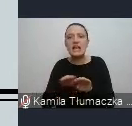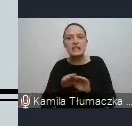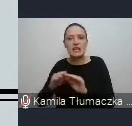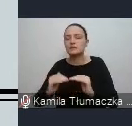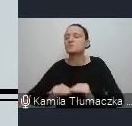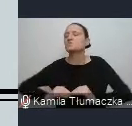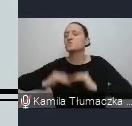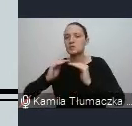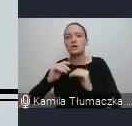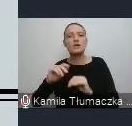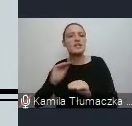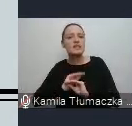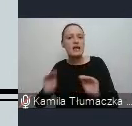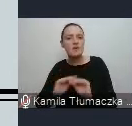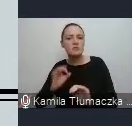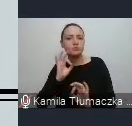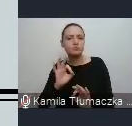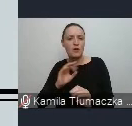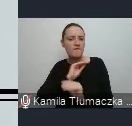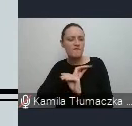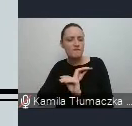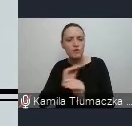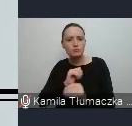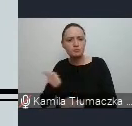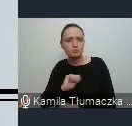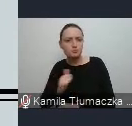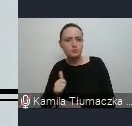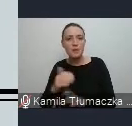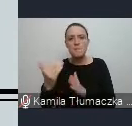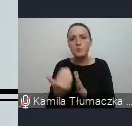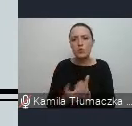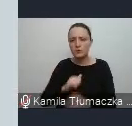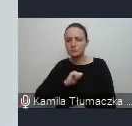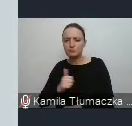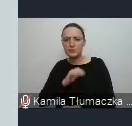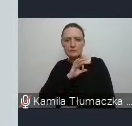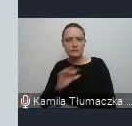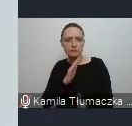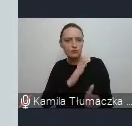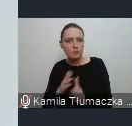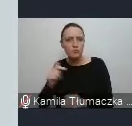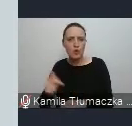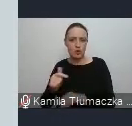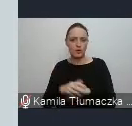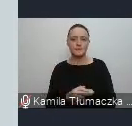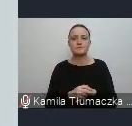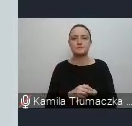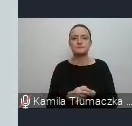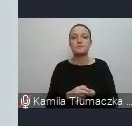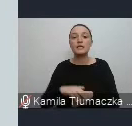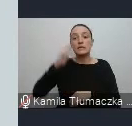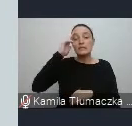wyszkolony terapeuta i program przygotowany przez specjalistę. Instytut